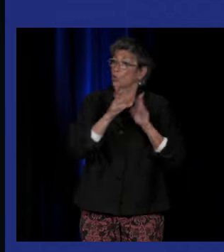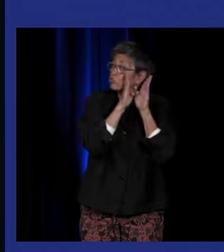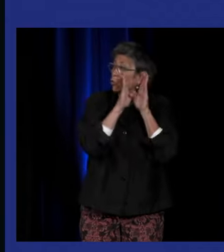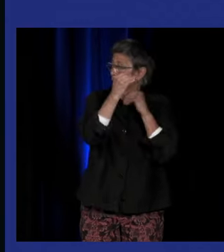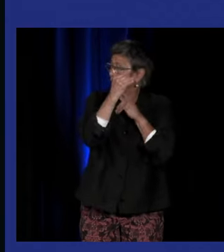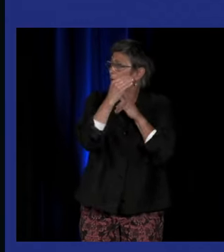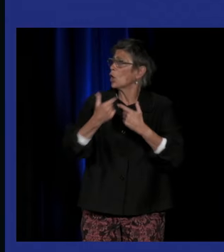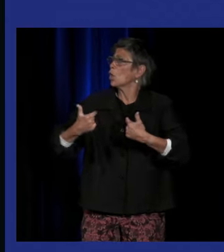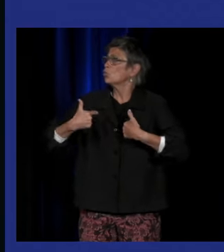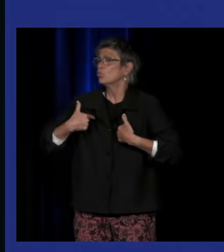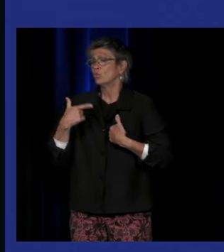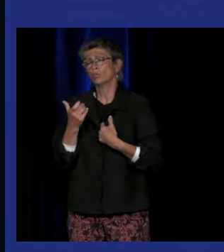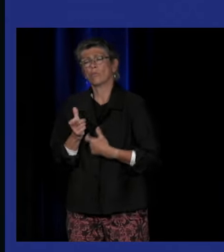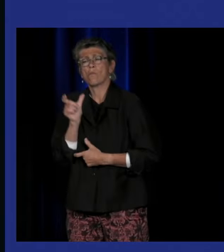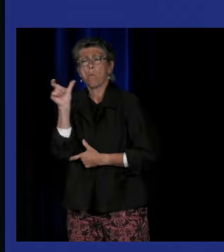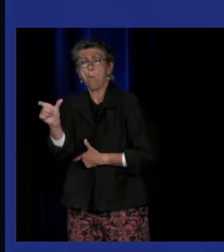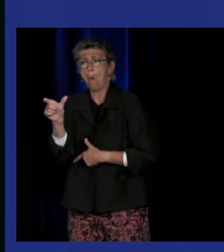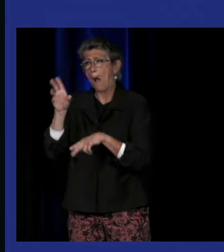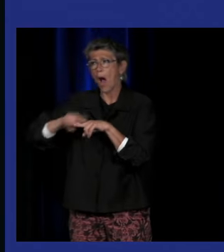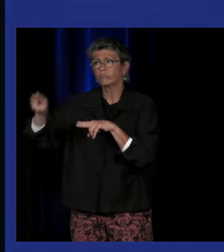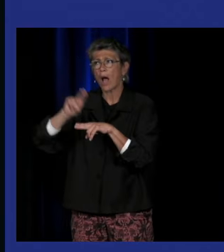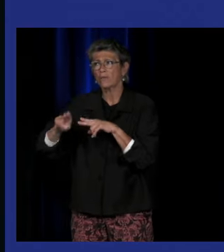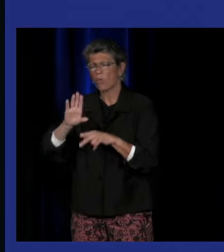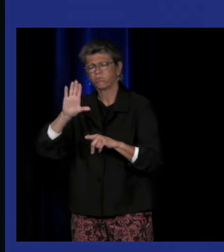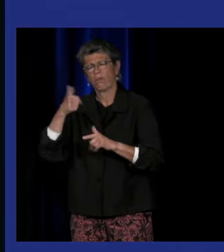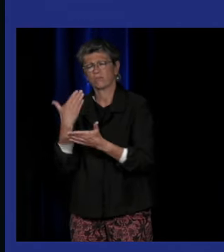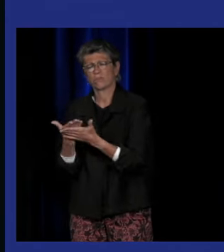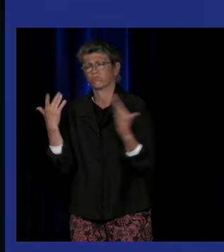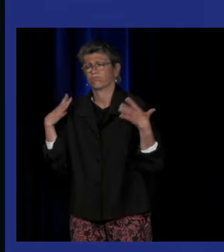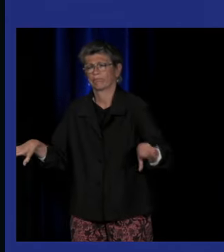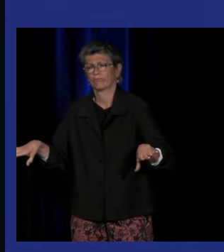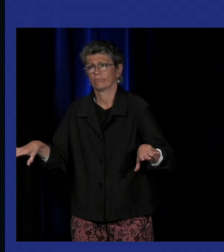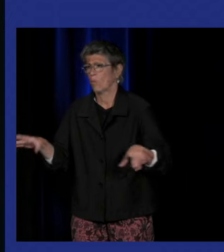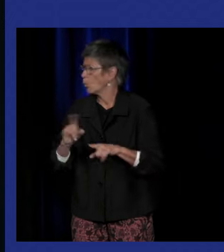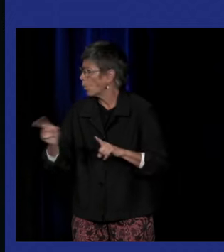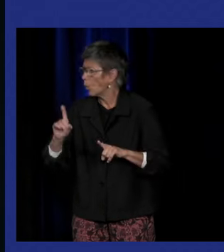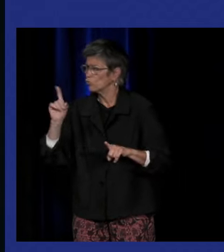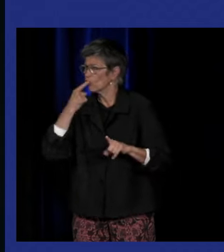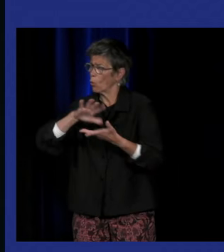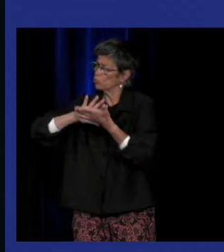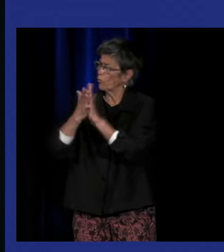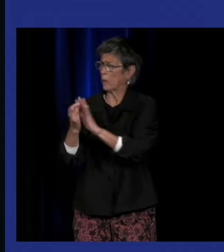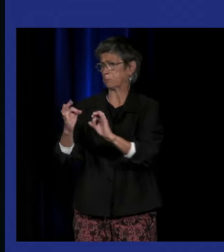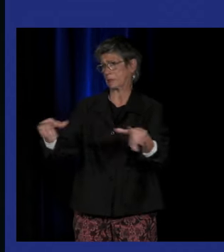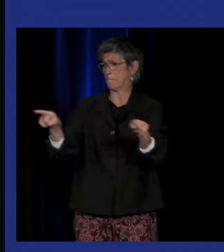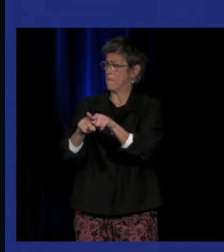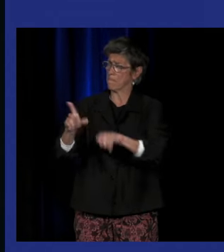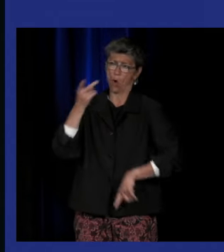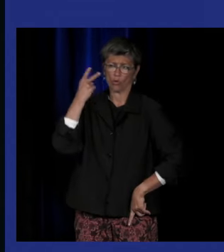non pas comme une normalisation des sourds le faire rentrer dans la norme des entendants mais plutôt une réparation de soi